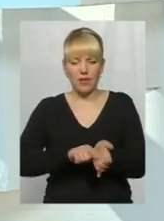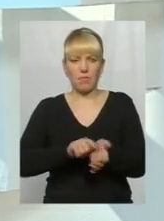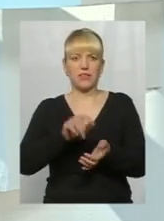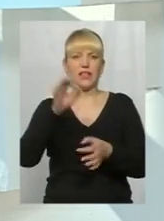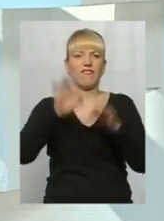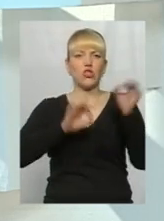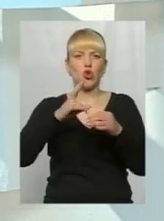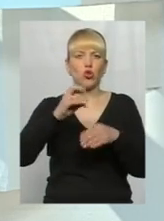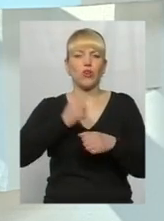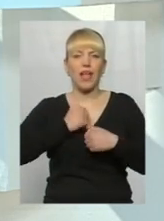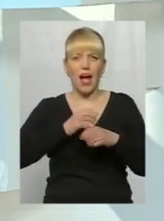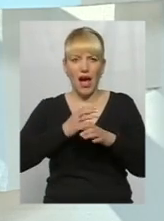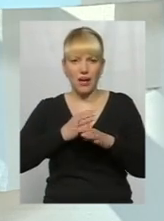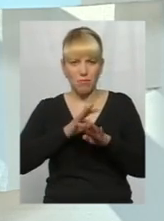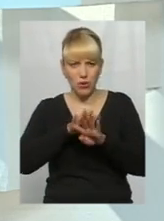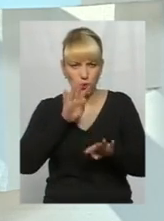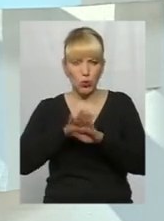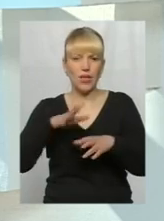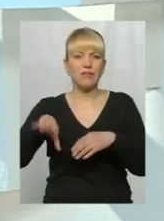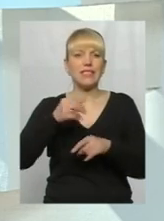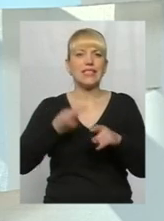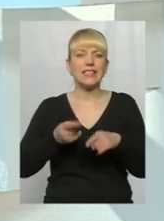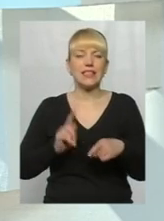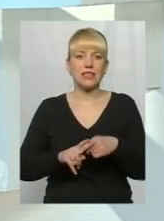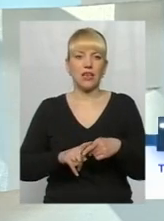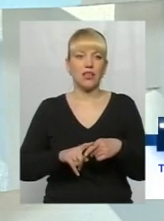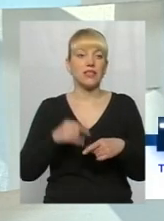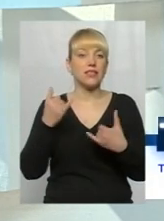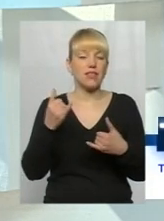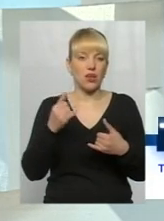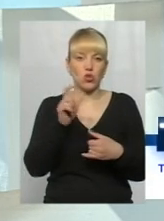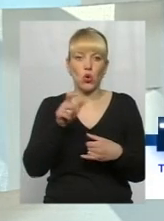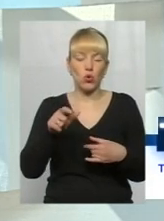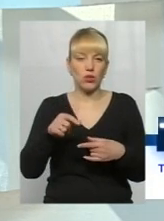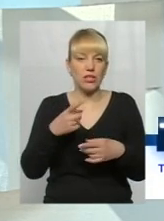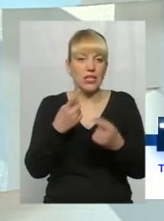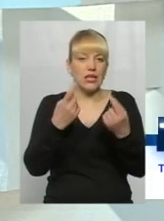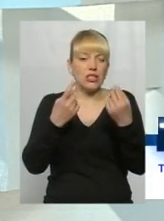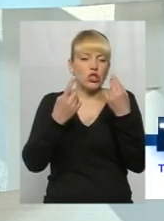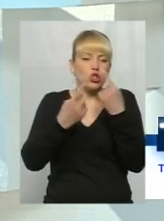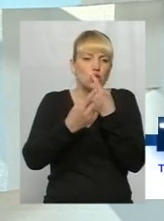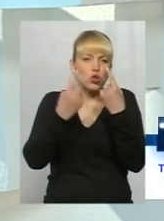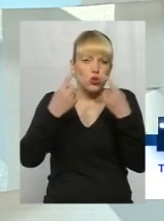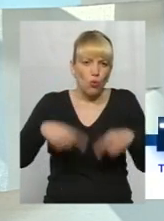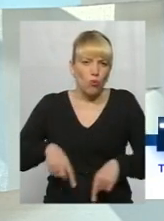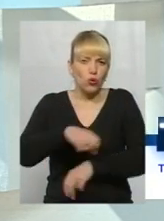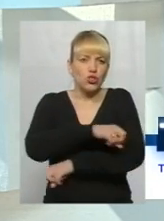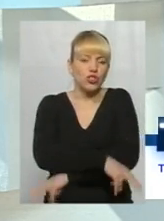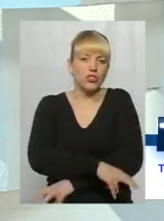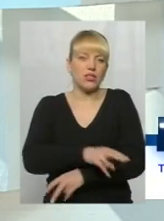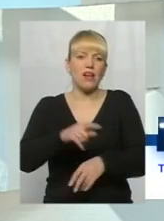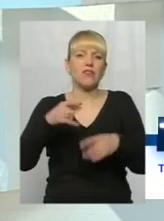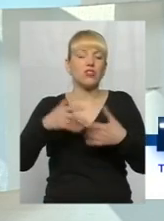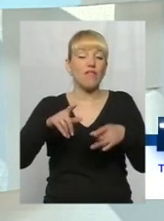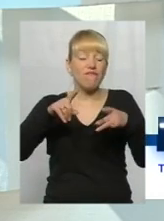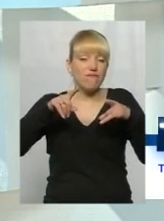армію, на війну і так далі. Тобто ці всі речі, які людину просто доводять сьогодні до стану зубожіння і до якоїсь такого відчаю. І вона відчуває, що